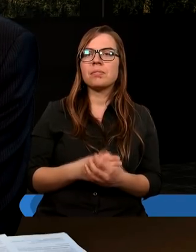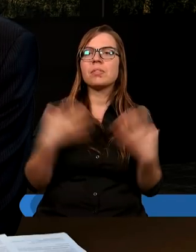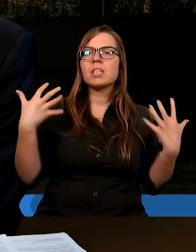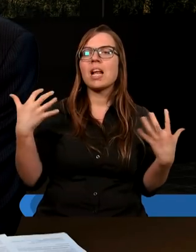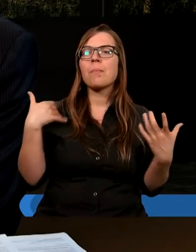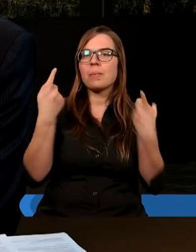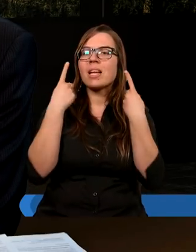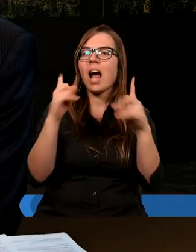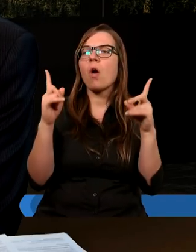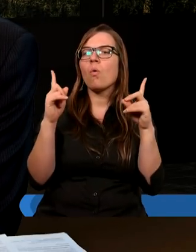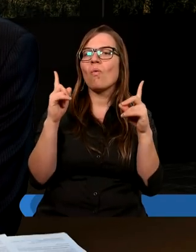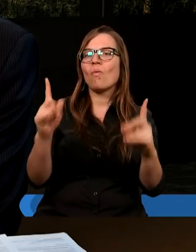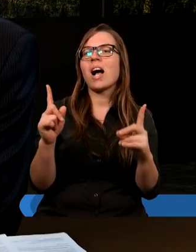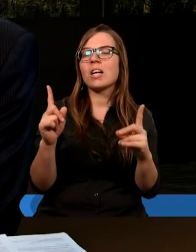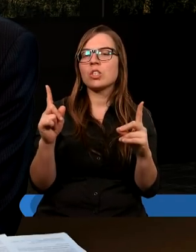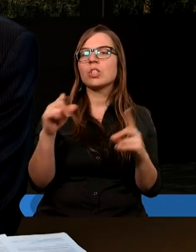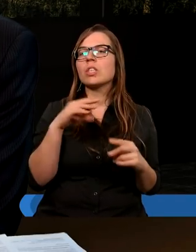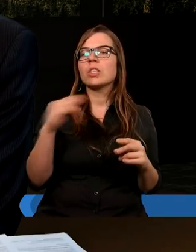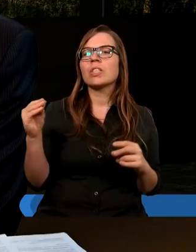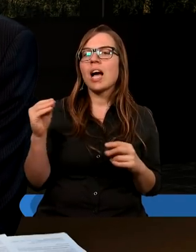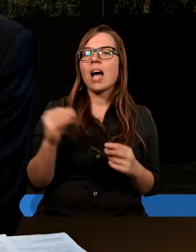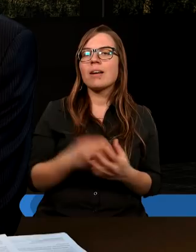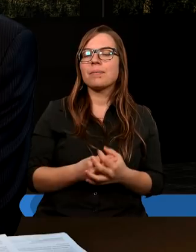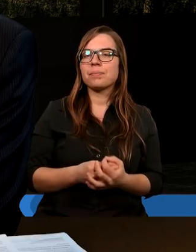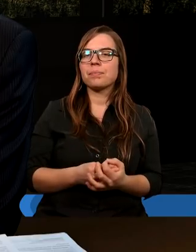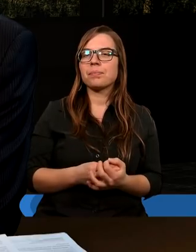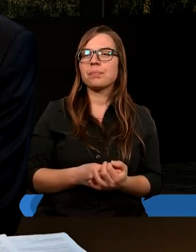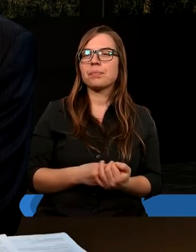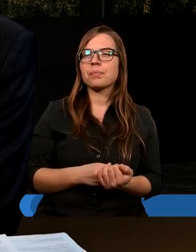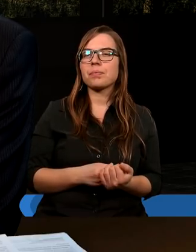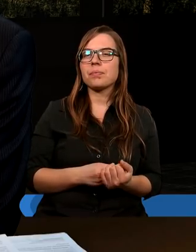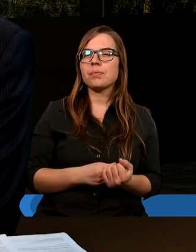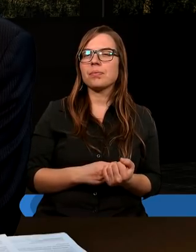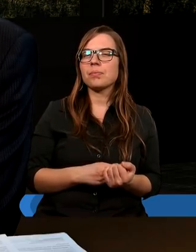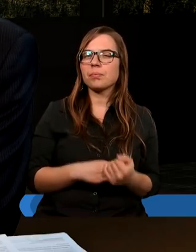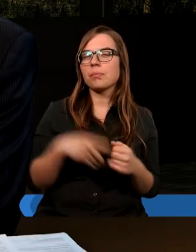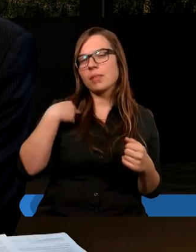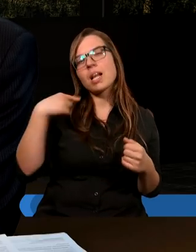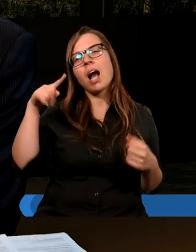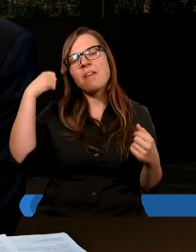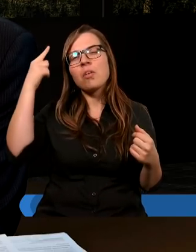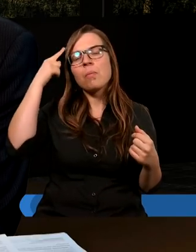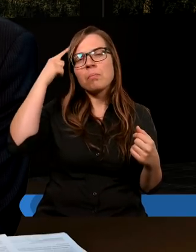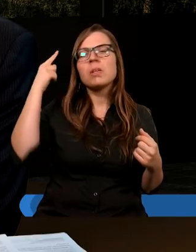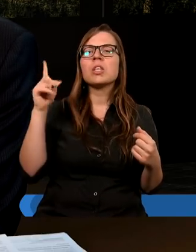Chciałbym zauważyć, że wyobrażam sobie, że Pan Jezus po